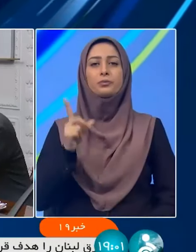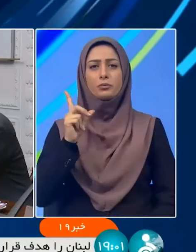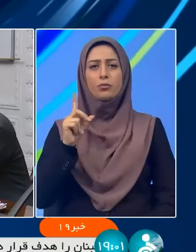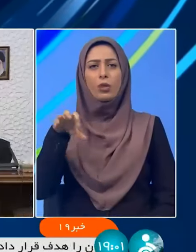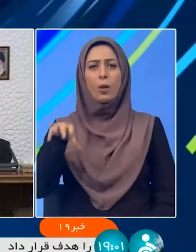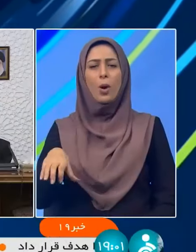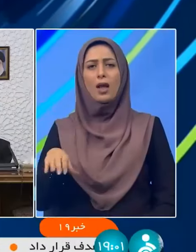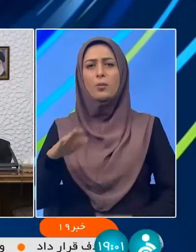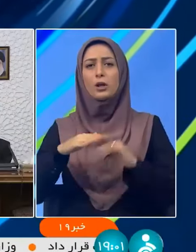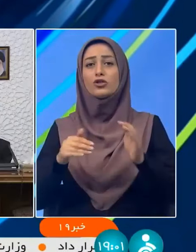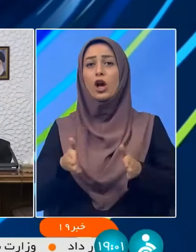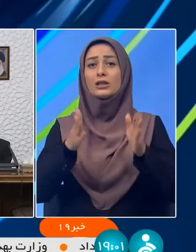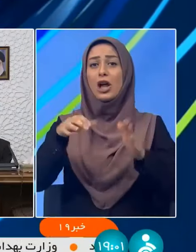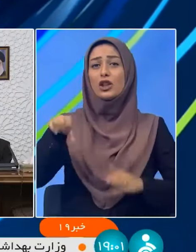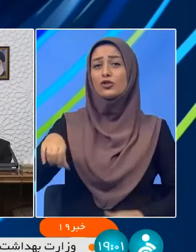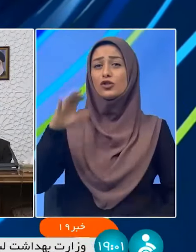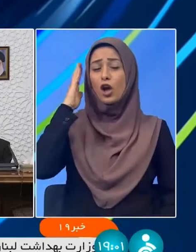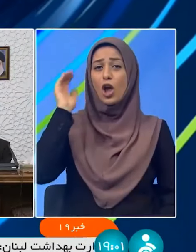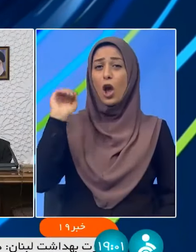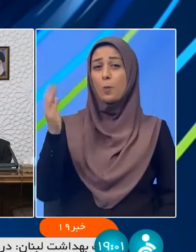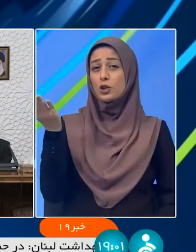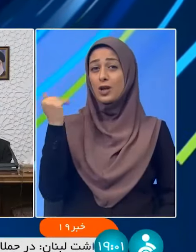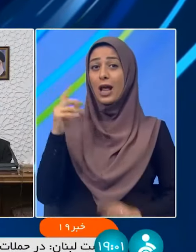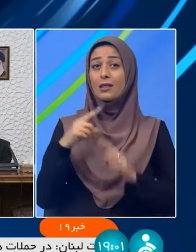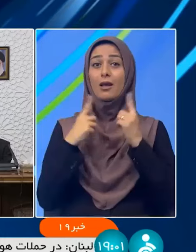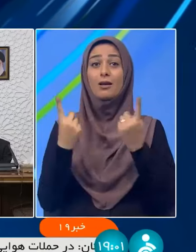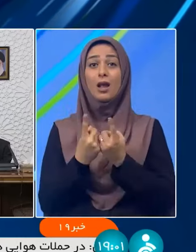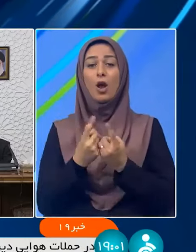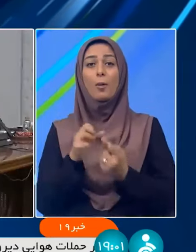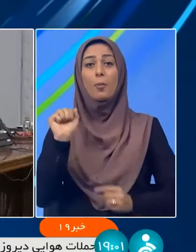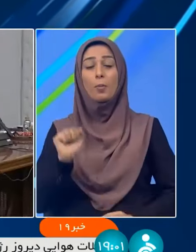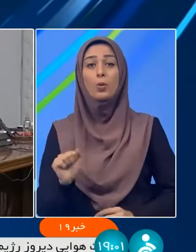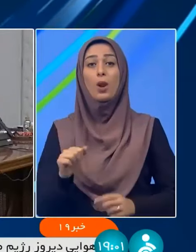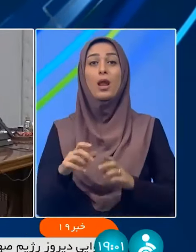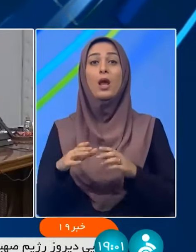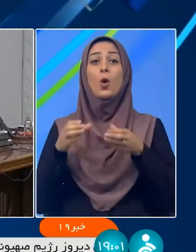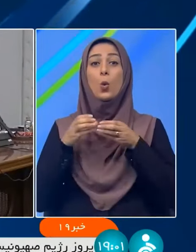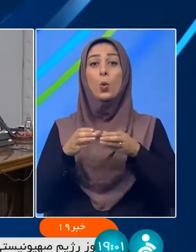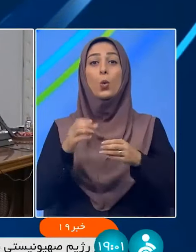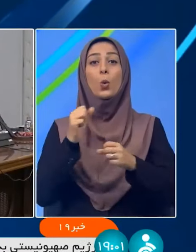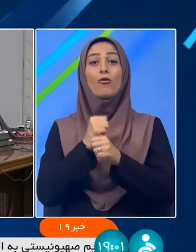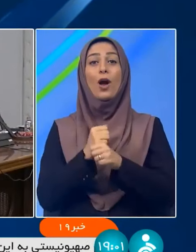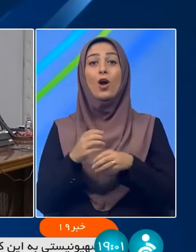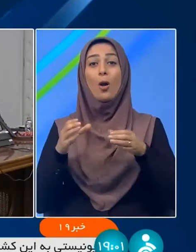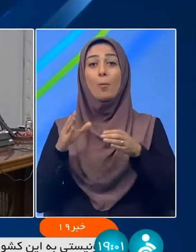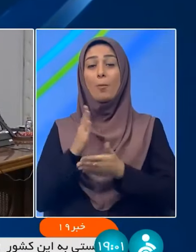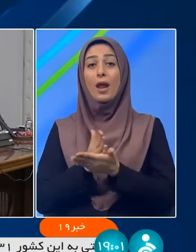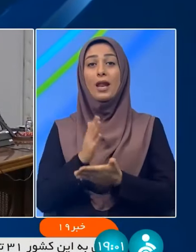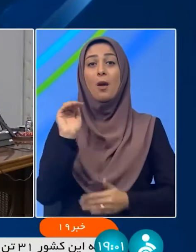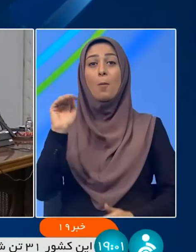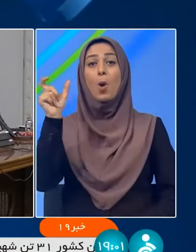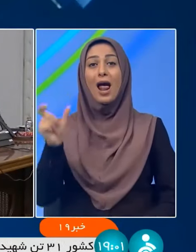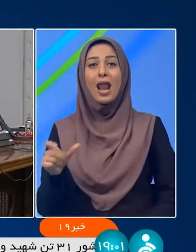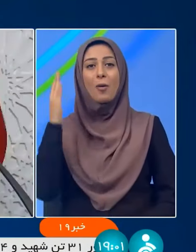فضاهای آموزشی سنتی، کلاس های با قابلیت فضای تعاملی و کار گروهی میان معلم و دانش آموزان